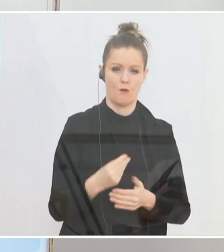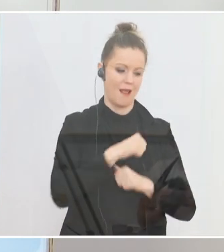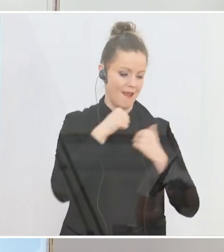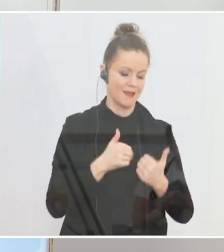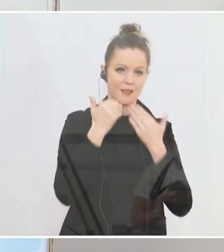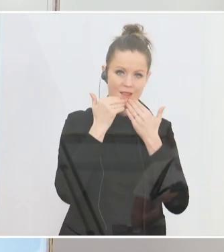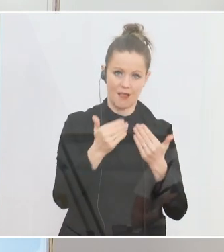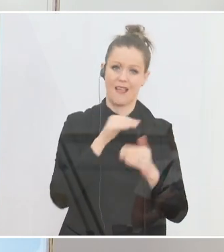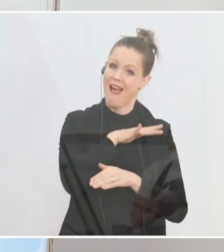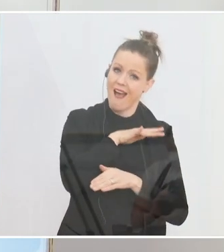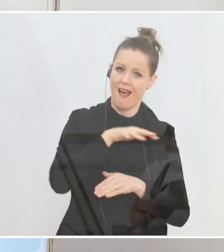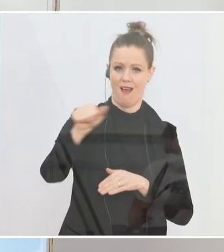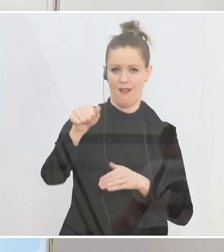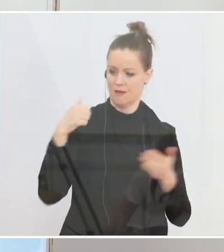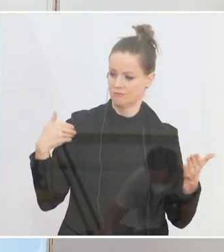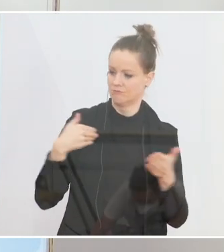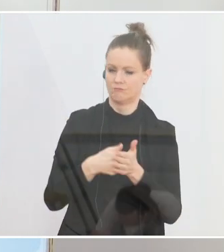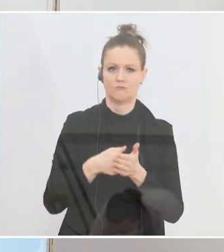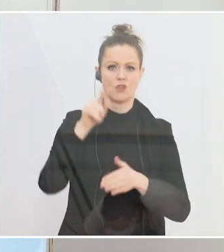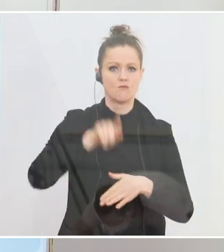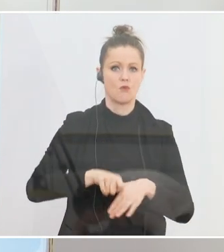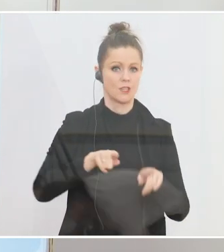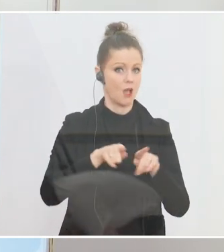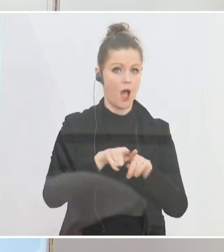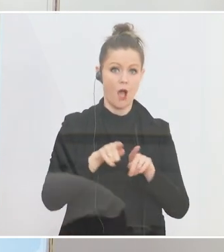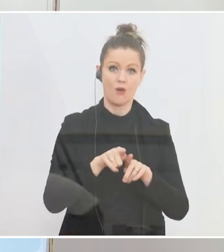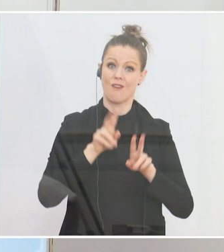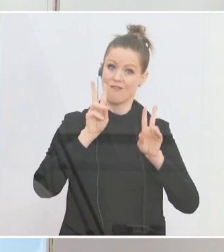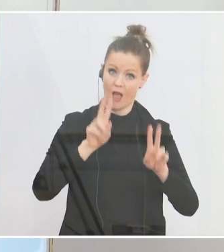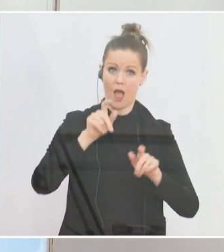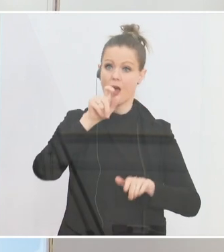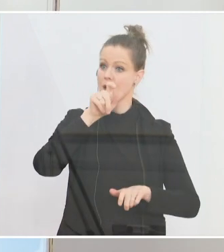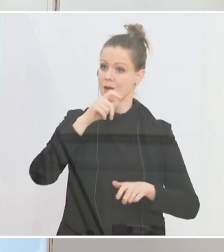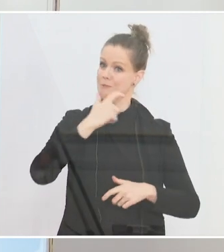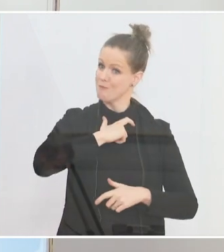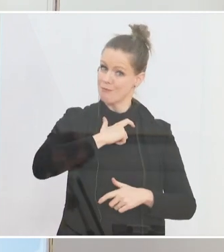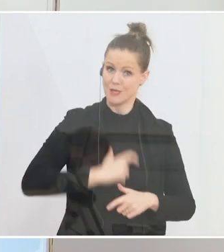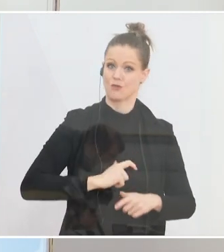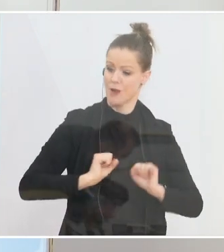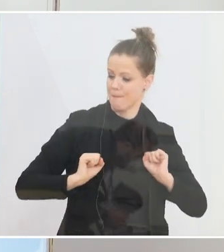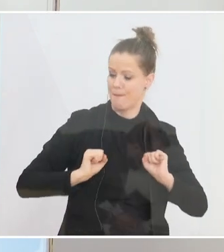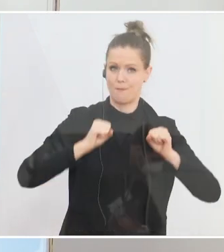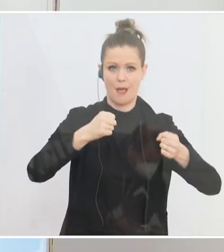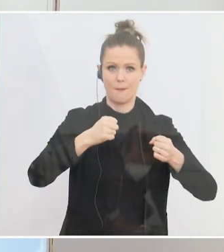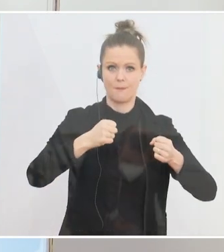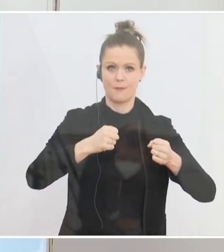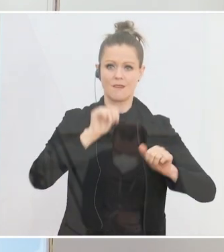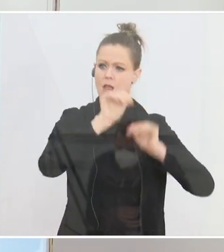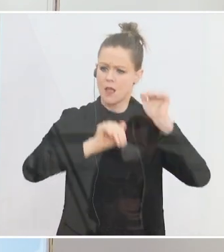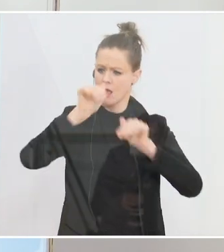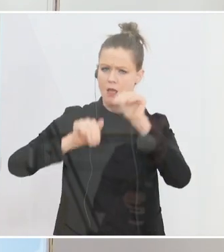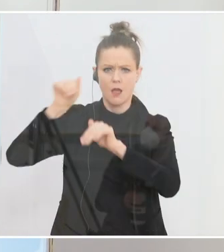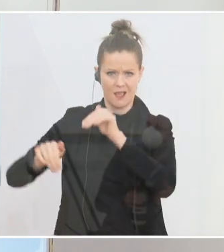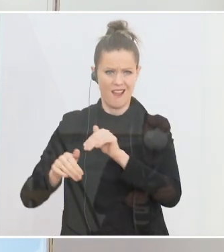bedanken bei allen, die in den letzten Monaten unter teils wirklich großem persönlichen Einsatz auf dieses Problem aufmerksam gemacht